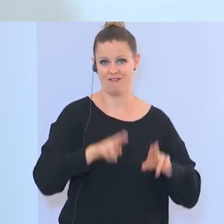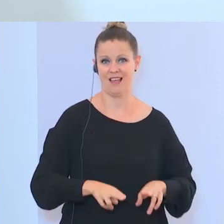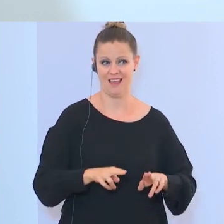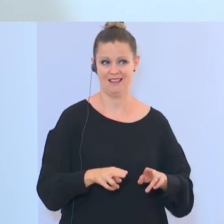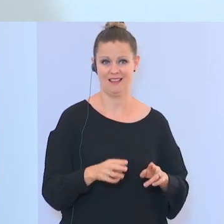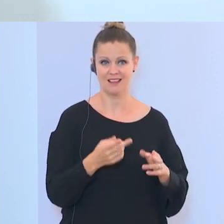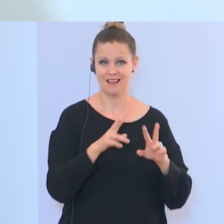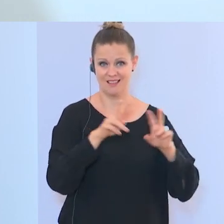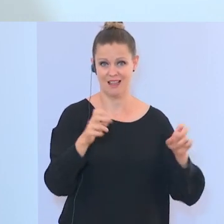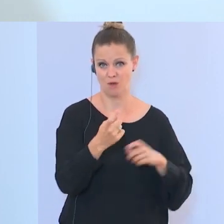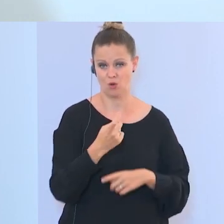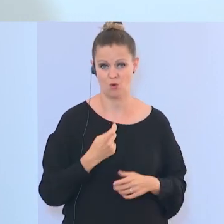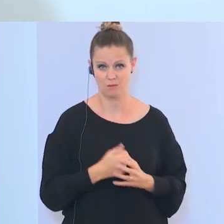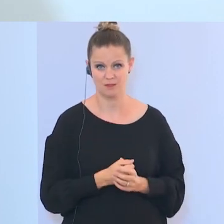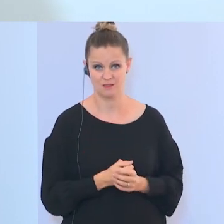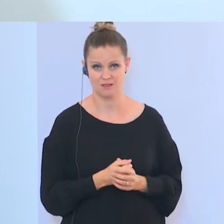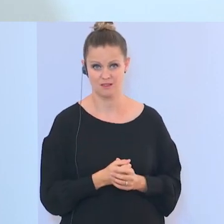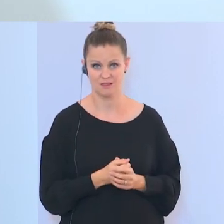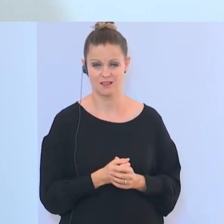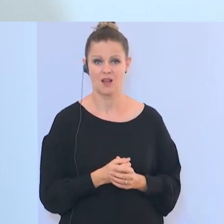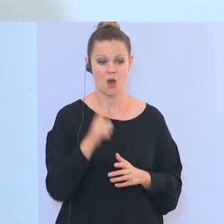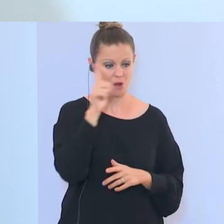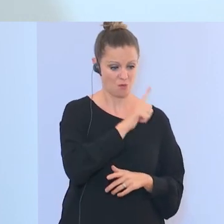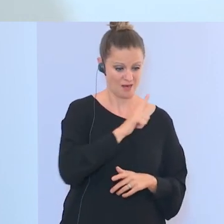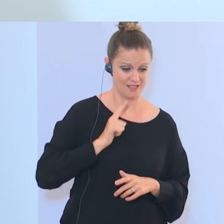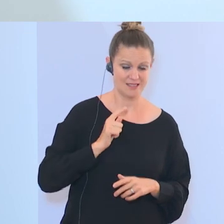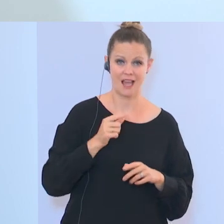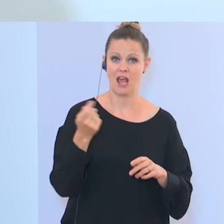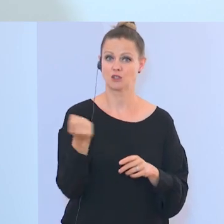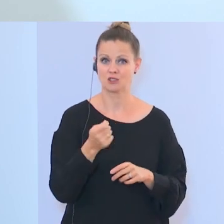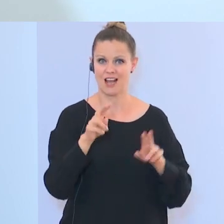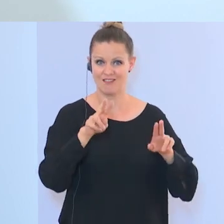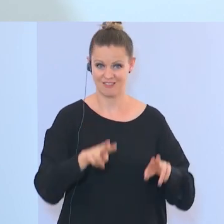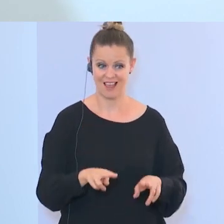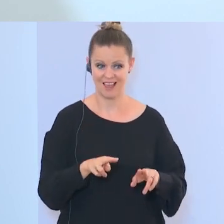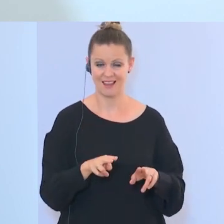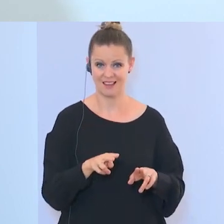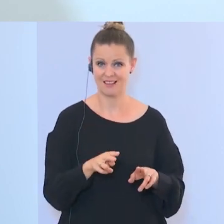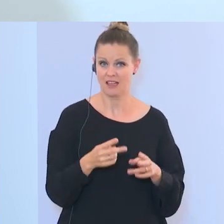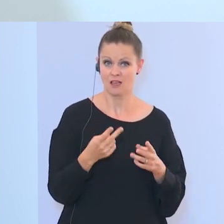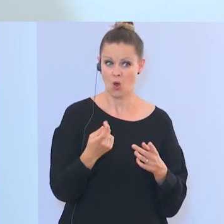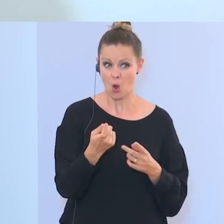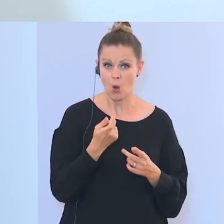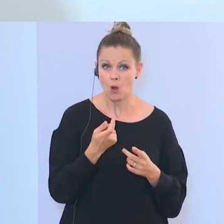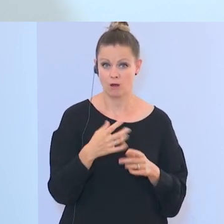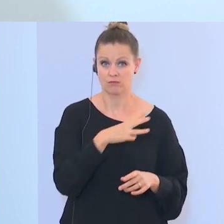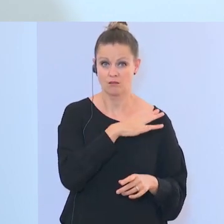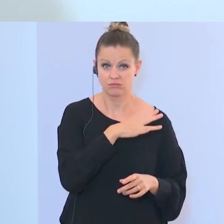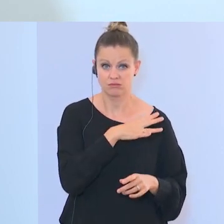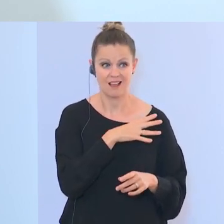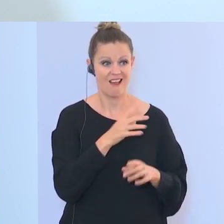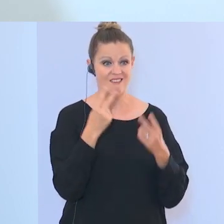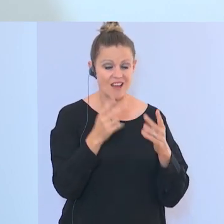bevor es sicherheitspolizeilich und strafrechtlich relevant wird. Es geht hier um eine Gefahr für unsere Demokratie und für unsere